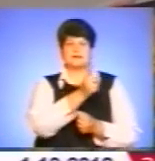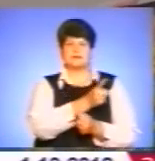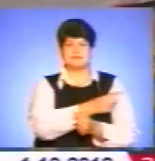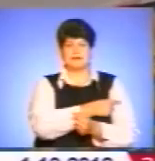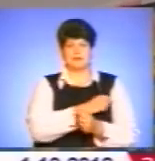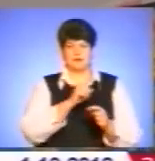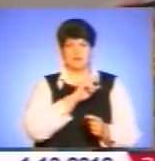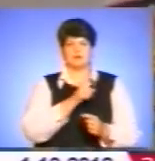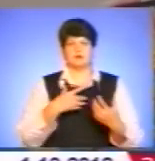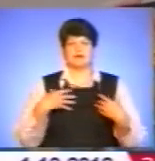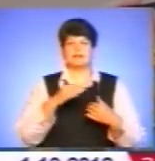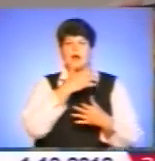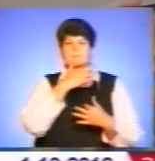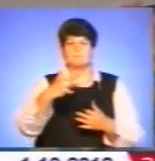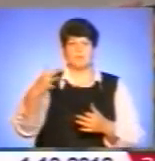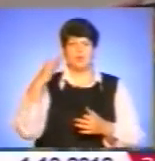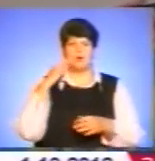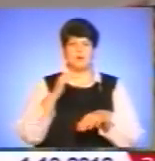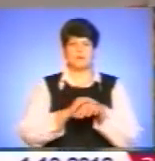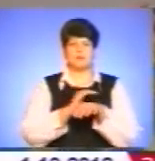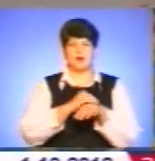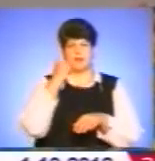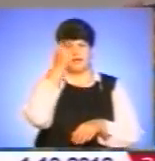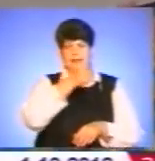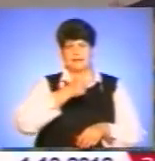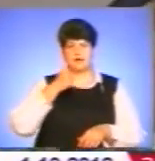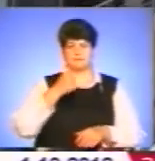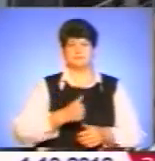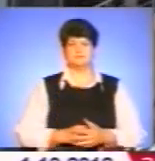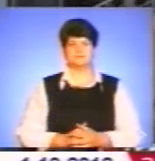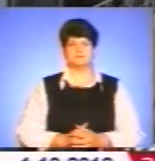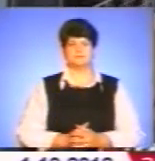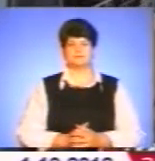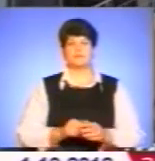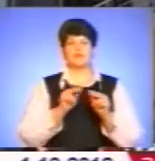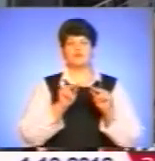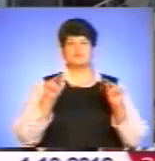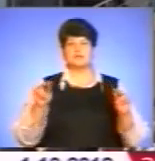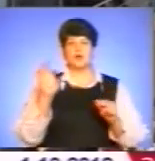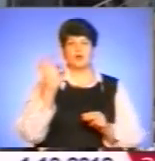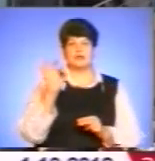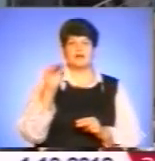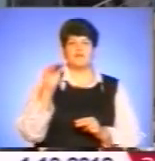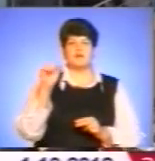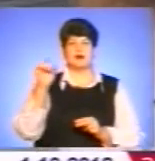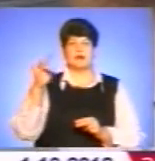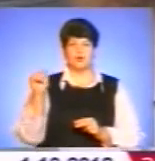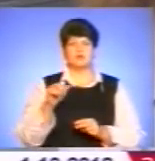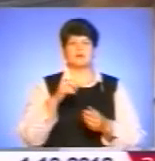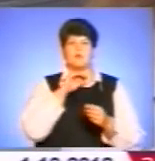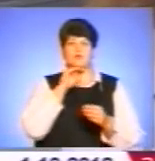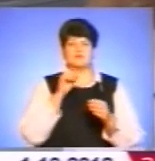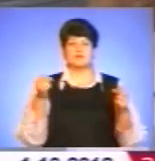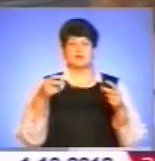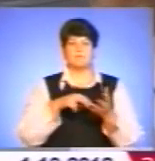хріпости на многі і благі дітам. Учитель Олена Фарилюк на професійній прощі у Зорваниці